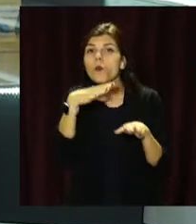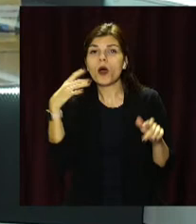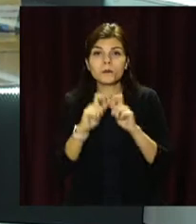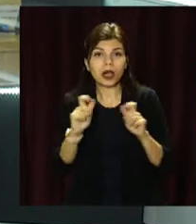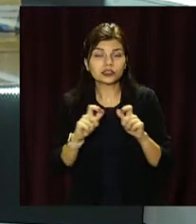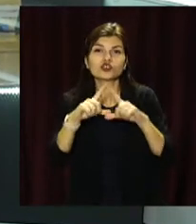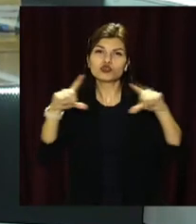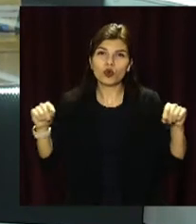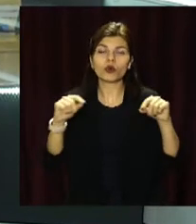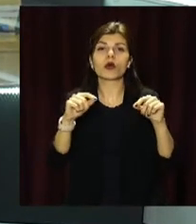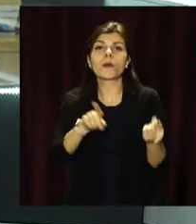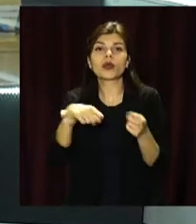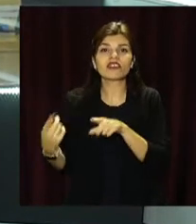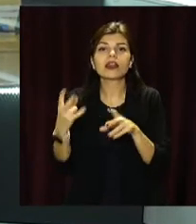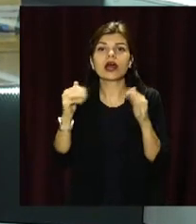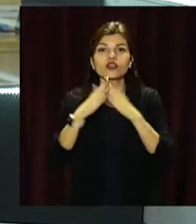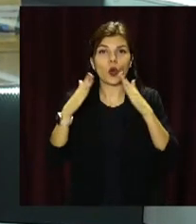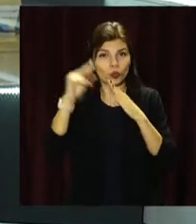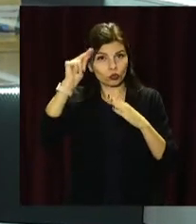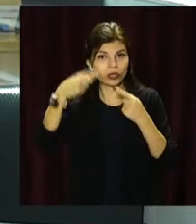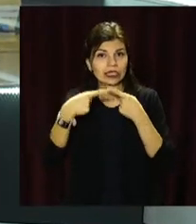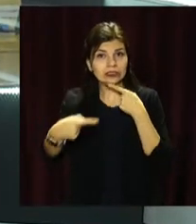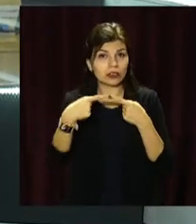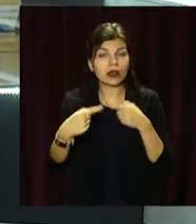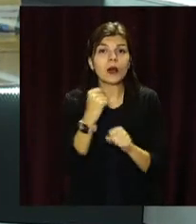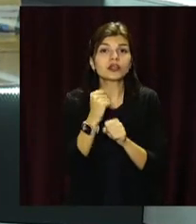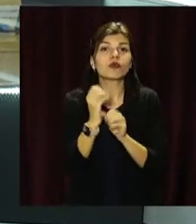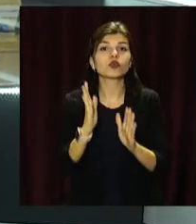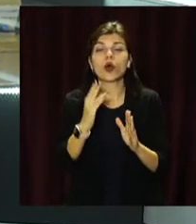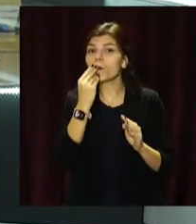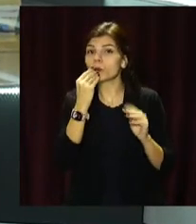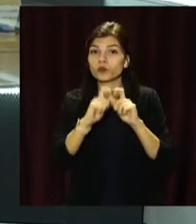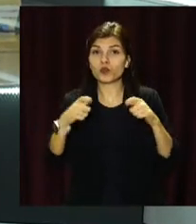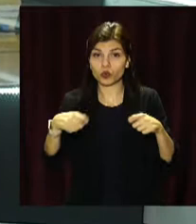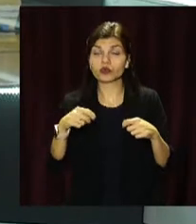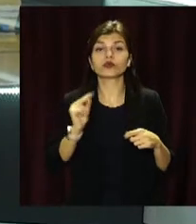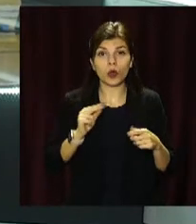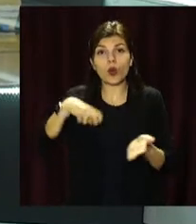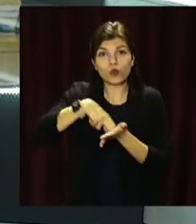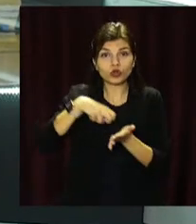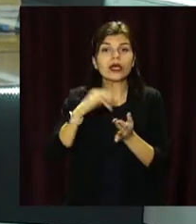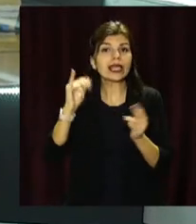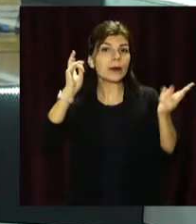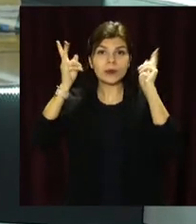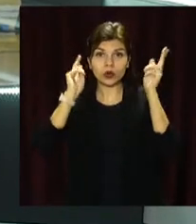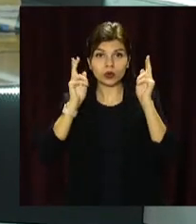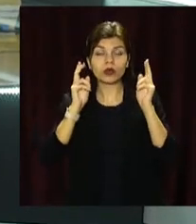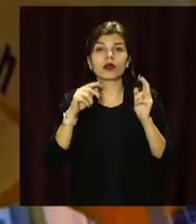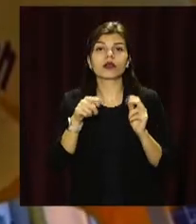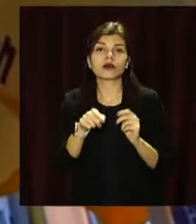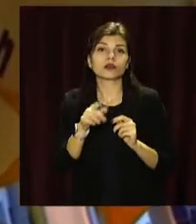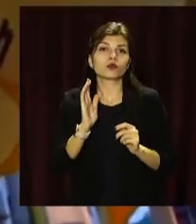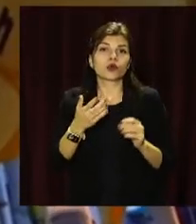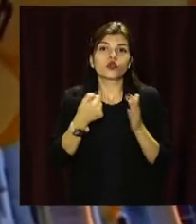магазинів, а школи переведуть на дистанційку. Працюватимуть лише продуктові магазини, пошта та перукарні. Обмеження